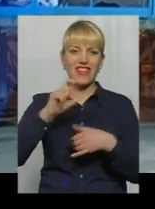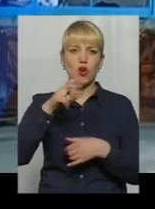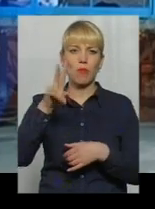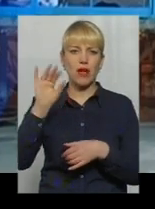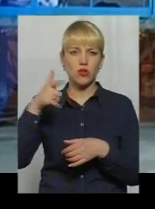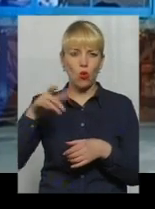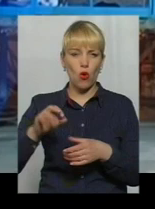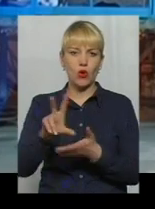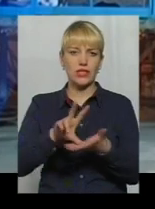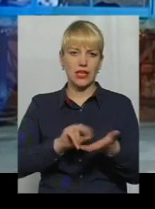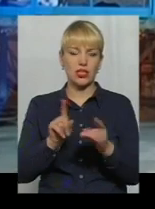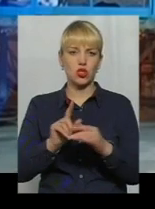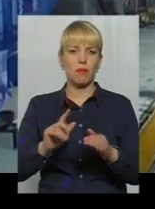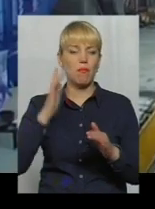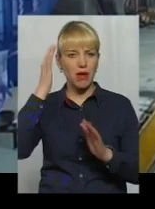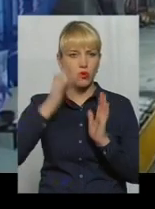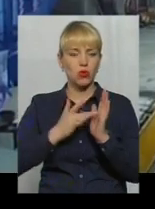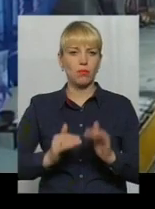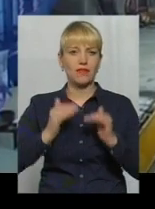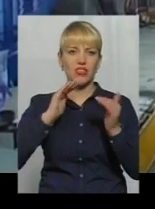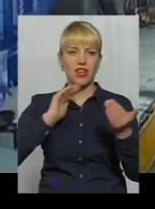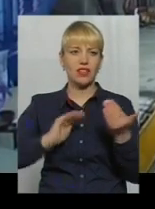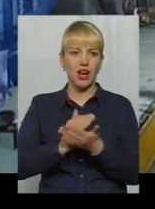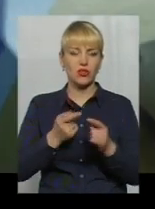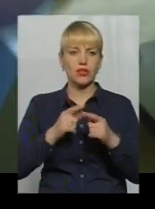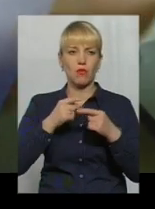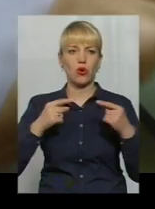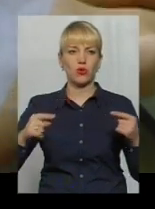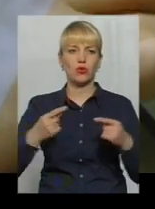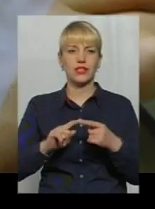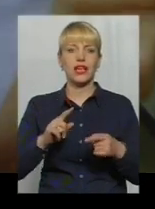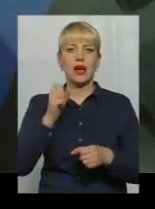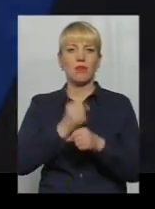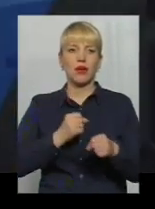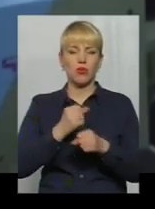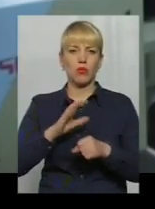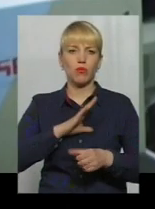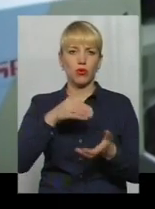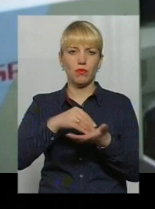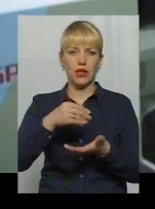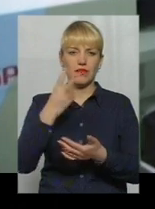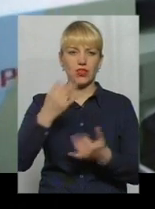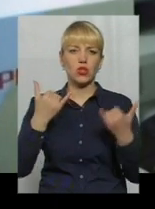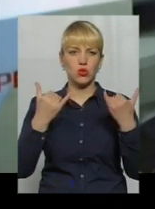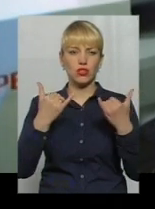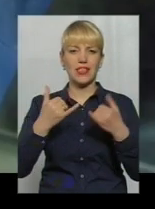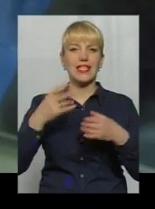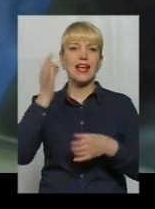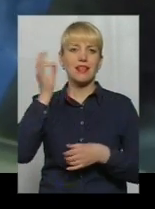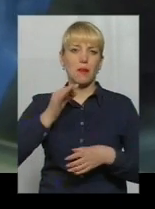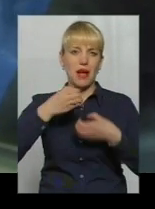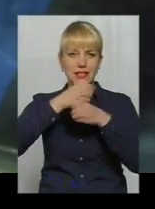З метою підвищення контролю за якістю продукції, що виробляється на всіх етапах переробки, було придбано дві сучасні німецькі лабораторії.